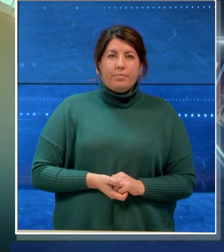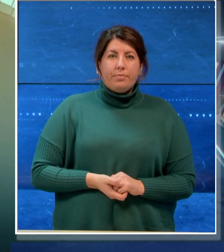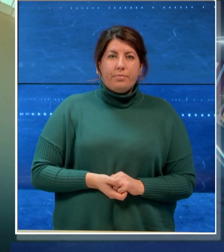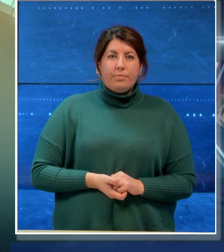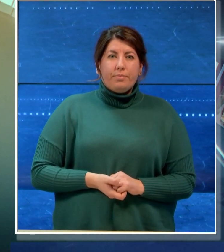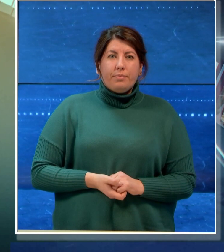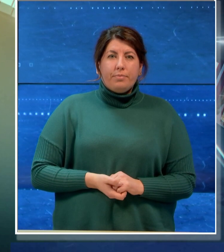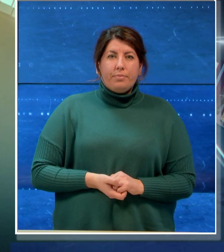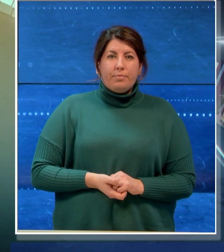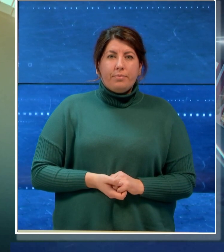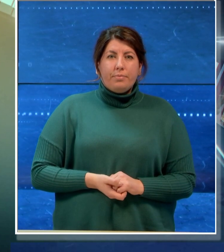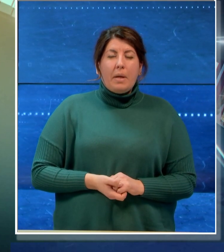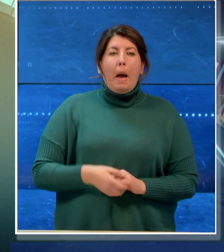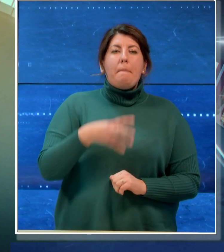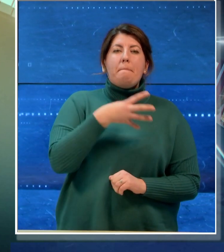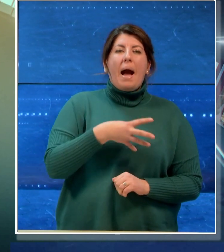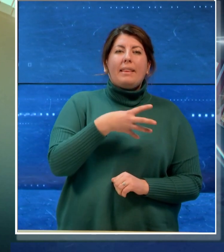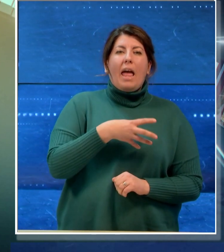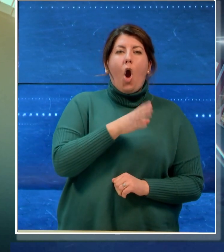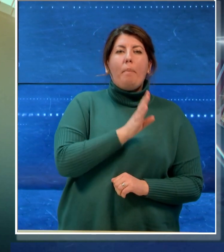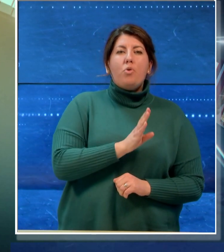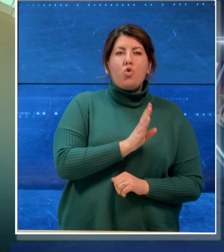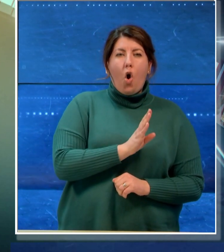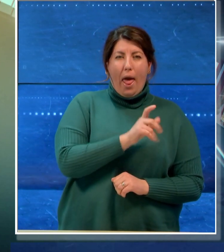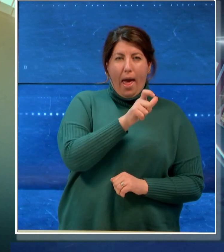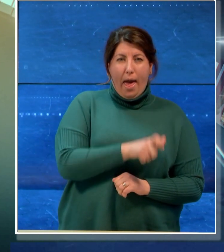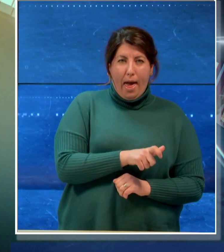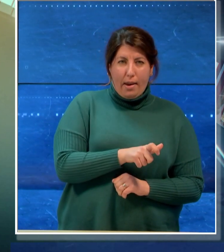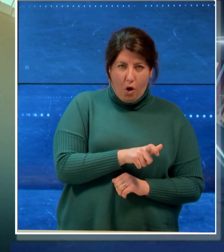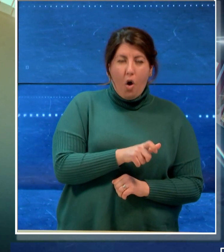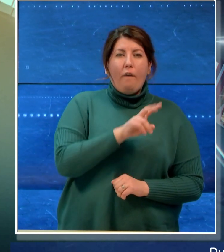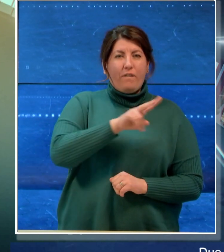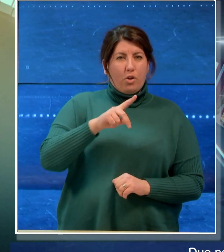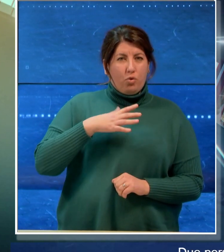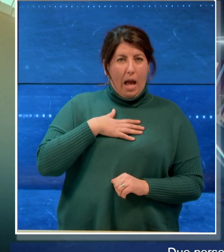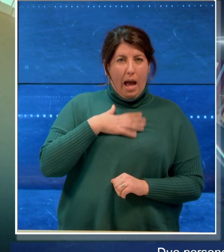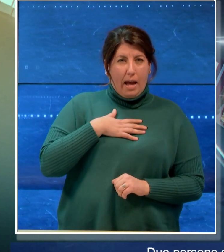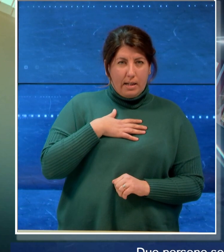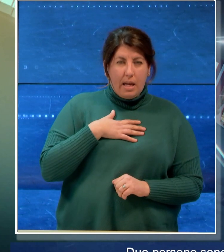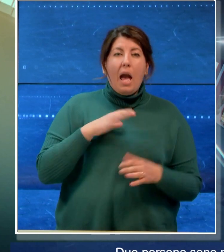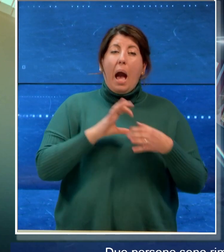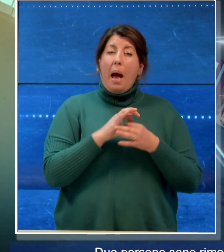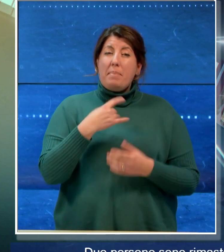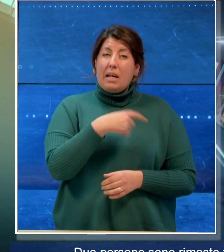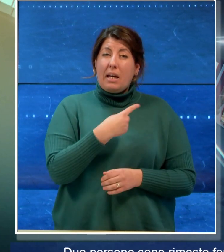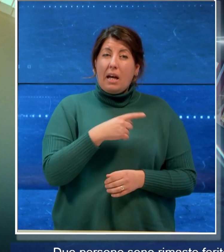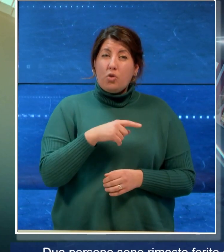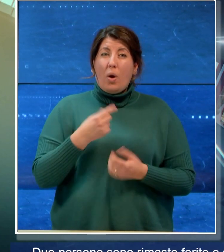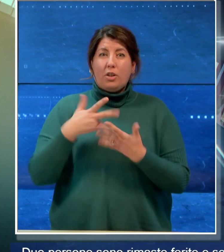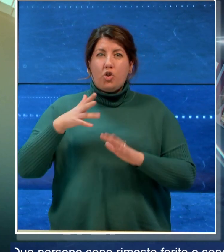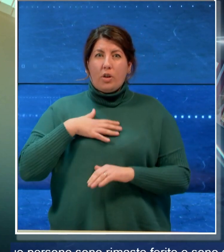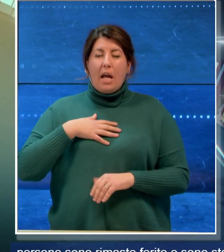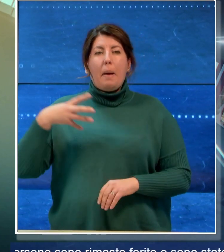Matteo Buccoliero di 20 anni e una sua amica diciottenne Matilde